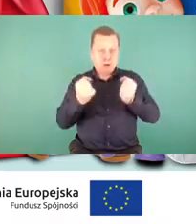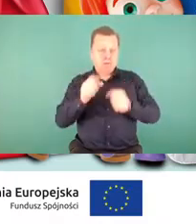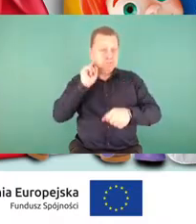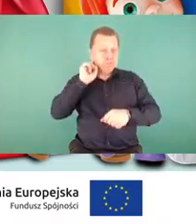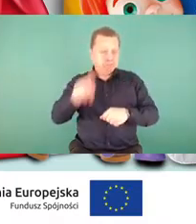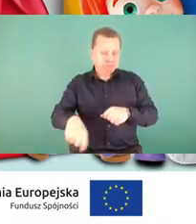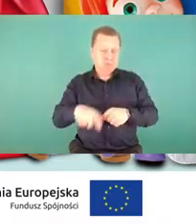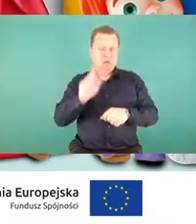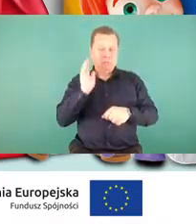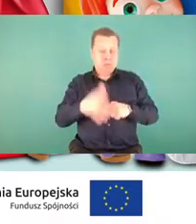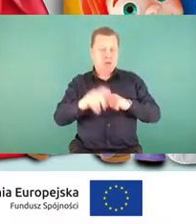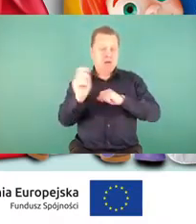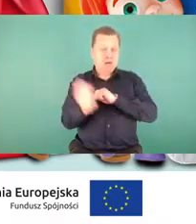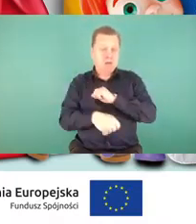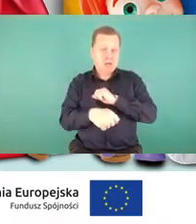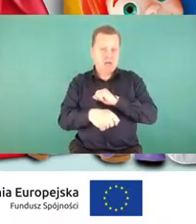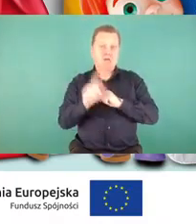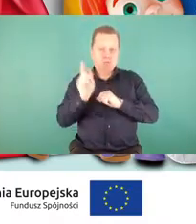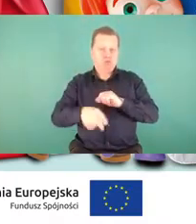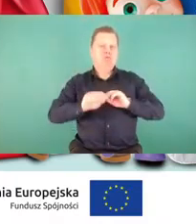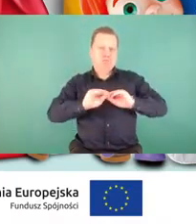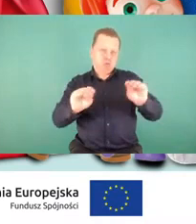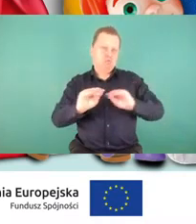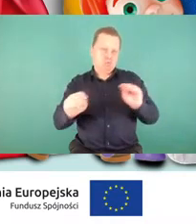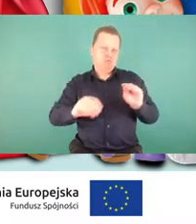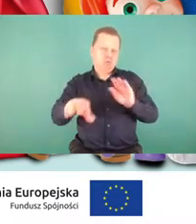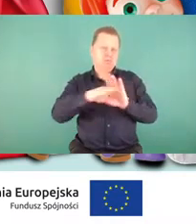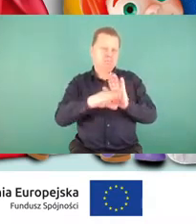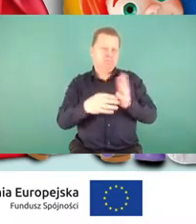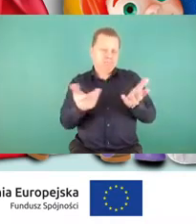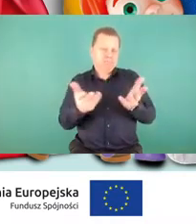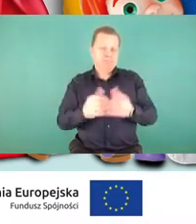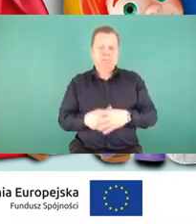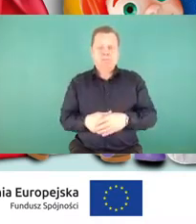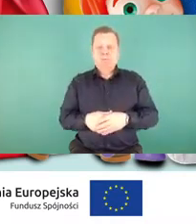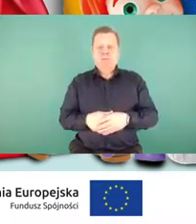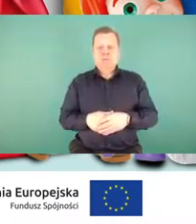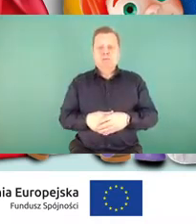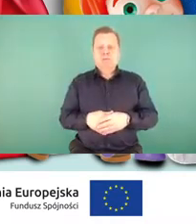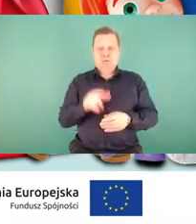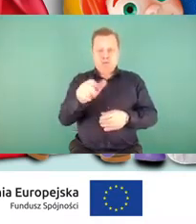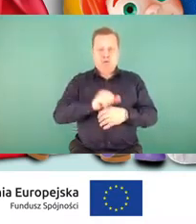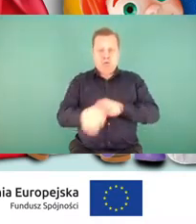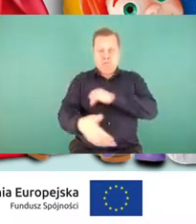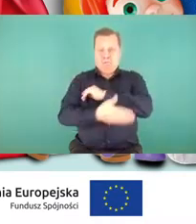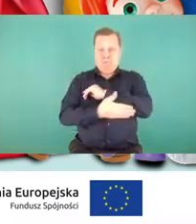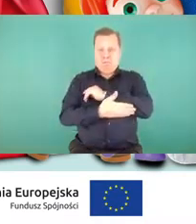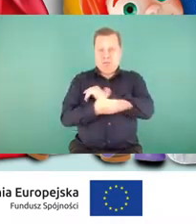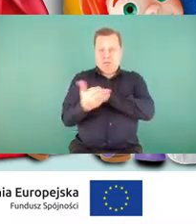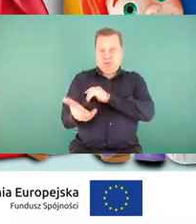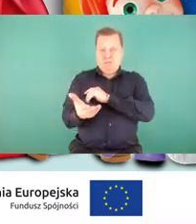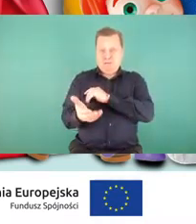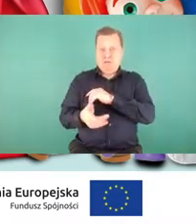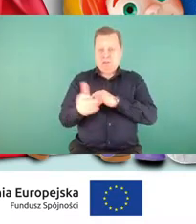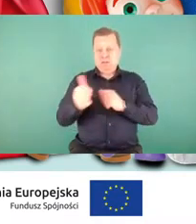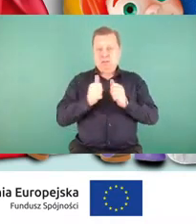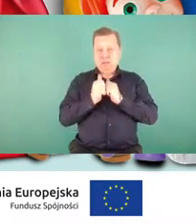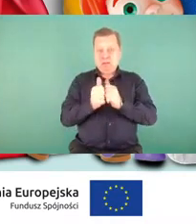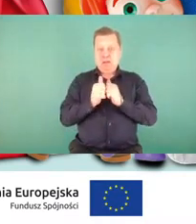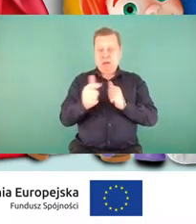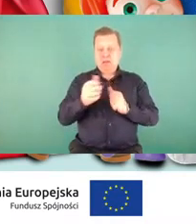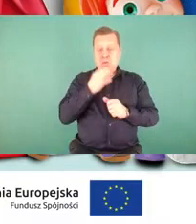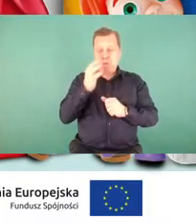drogowego i bezpieczeństwa w transporcie nie przestrzegają. To są filary, które realizują zadania poprawy bezpieczeństwa.